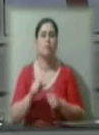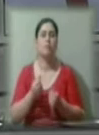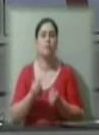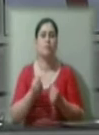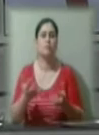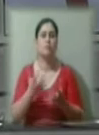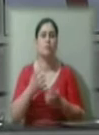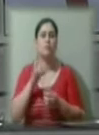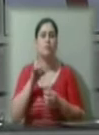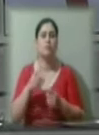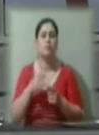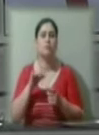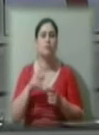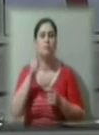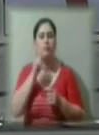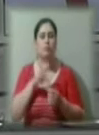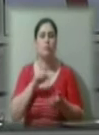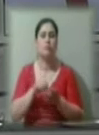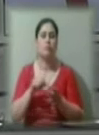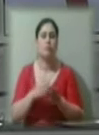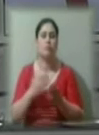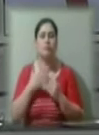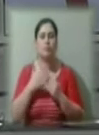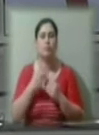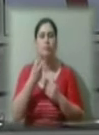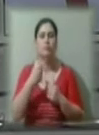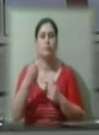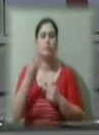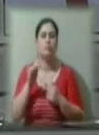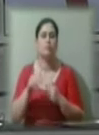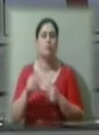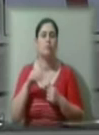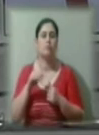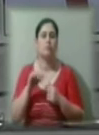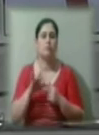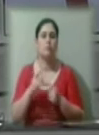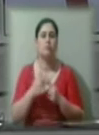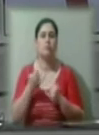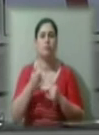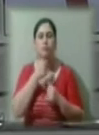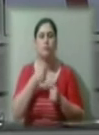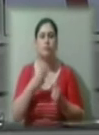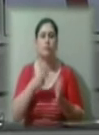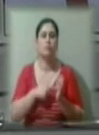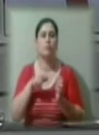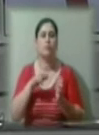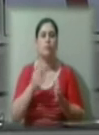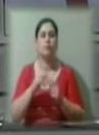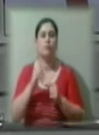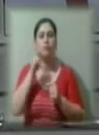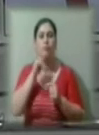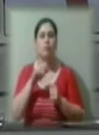складі України взяли участь близько 12-13 тисяч татар. Цього року, 26 лютого, в Україні указом президента